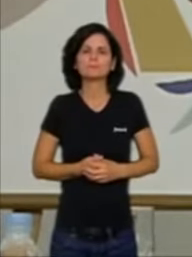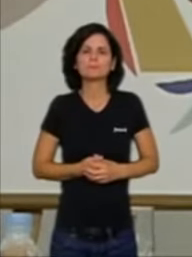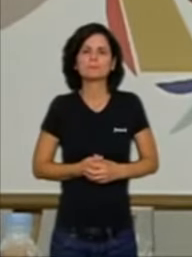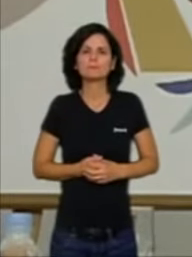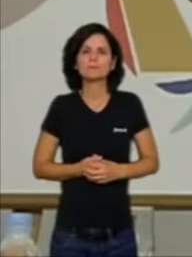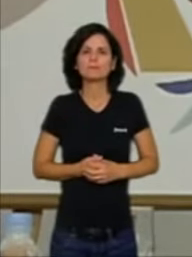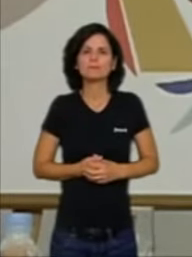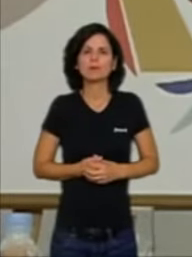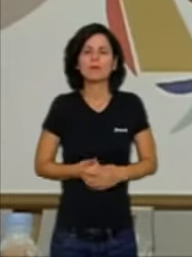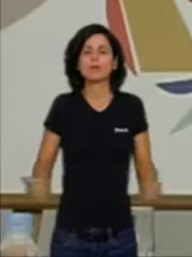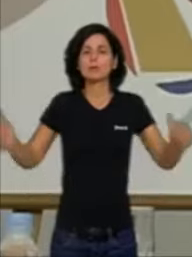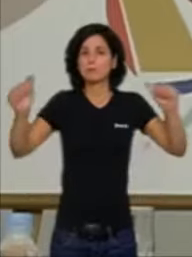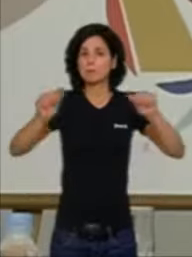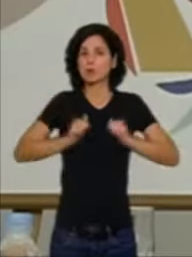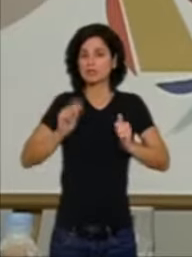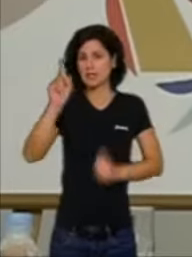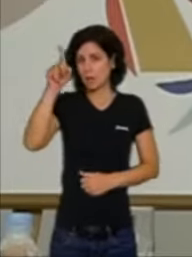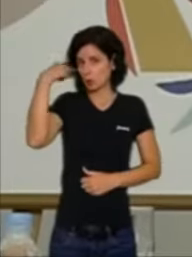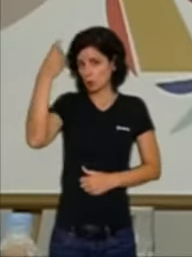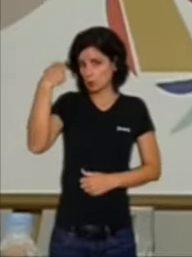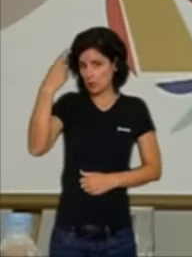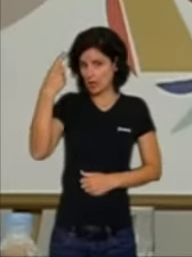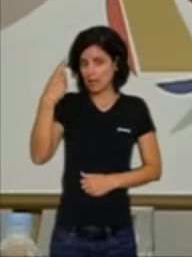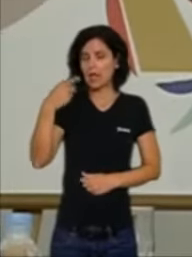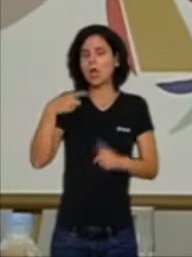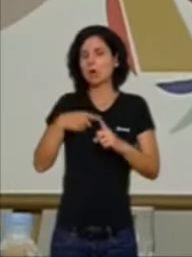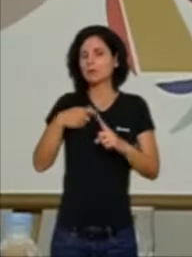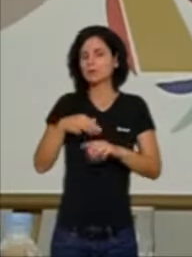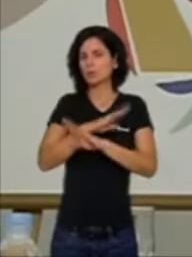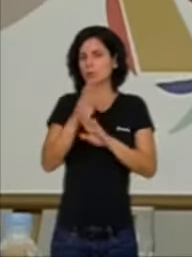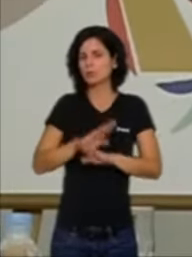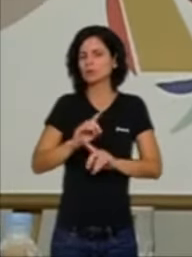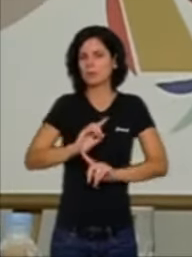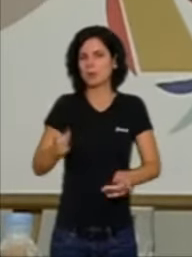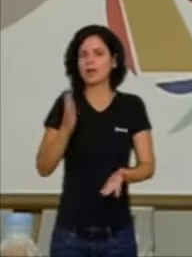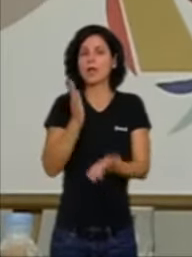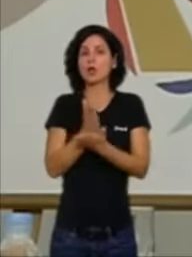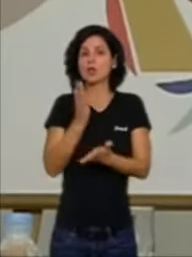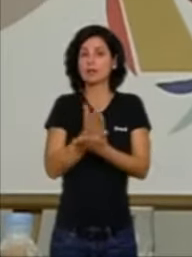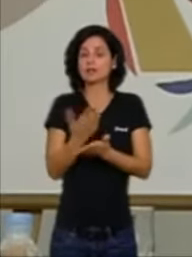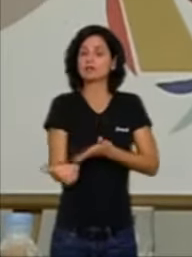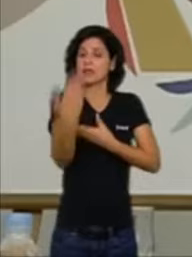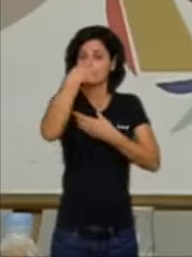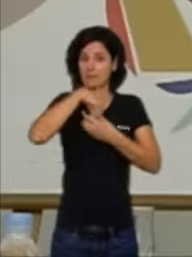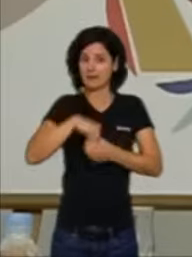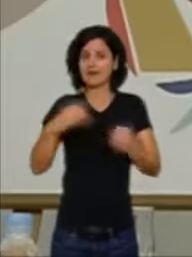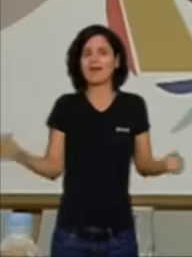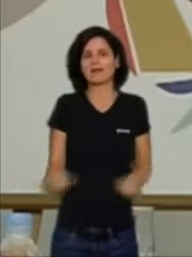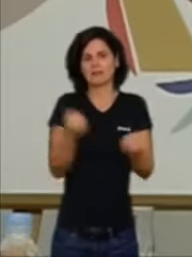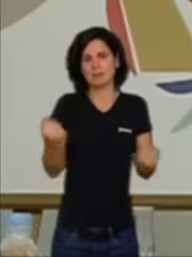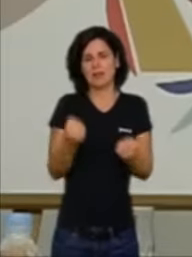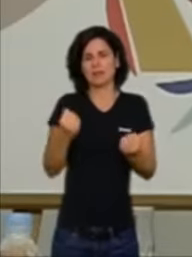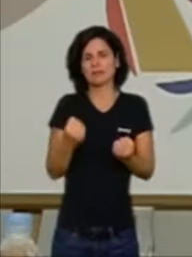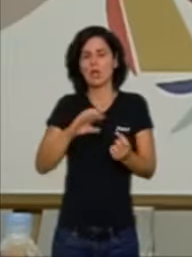en què el que es vol precisament és involucrar els centres educatius en les activitats culturals, que n'hi ha fora dels